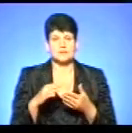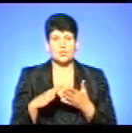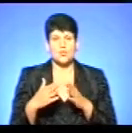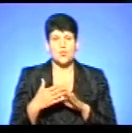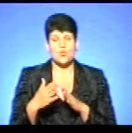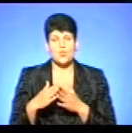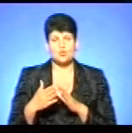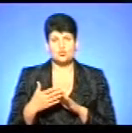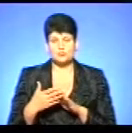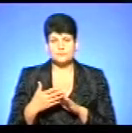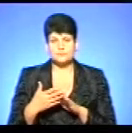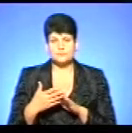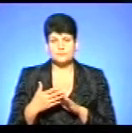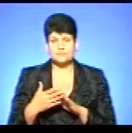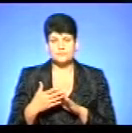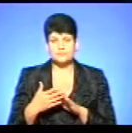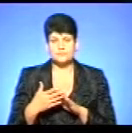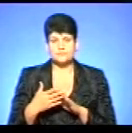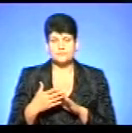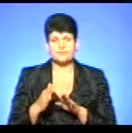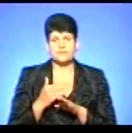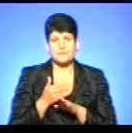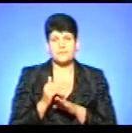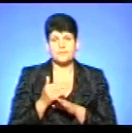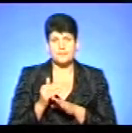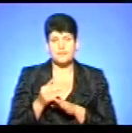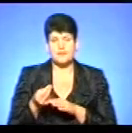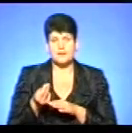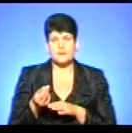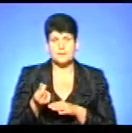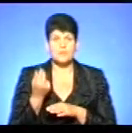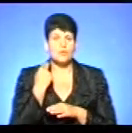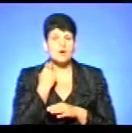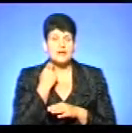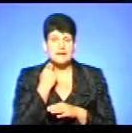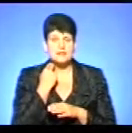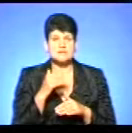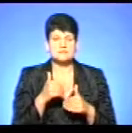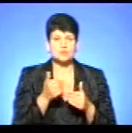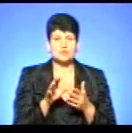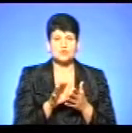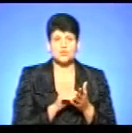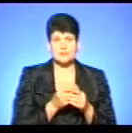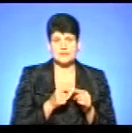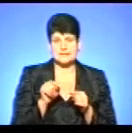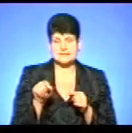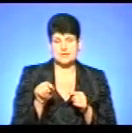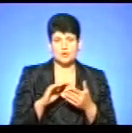поступового виплату боргів і звернутися з копію цієї угоди про